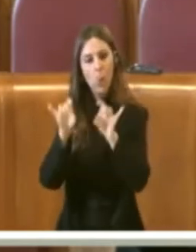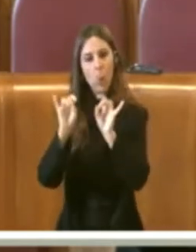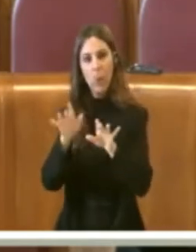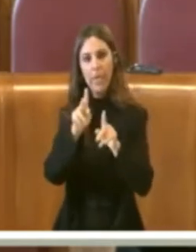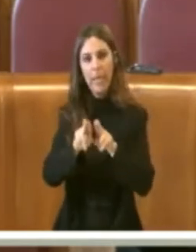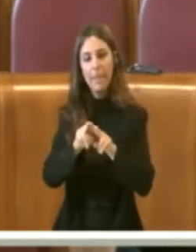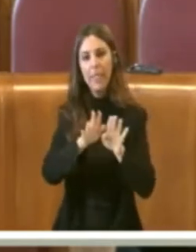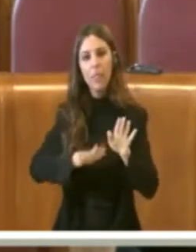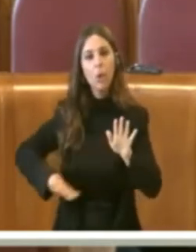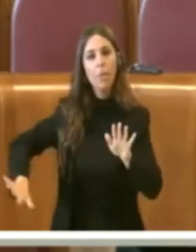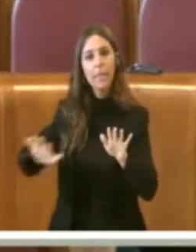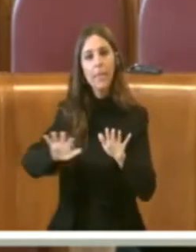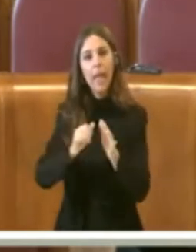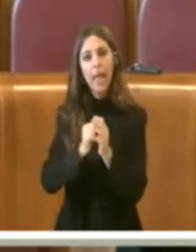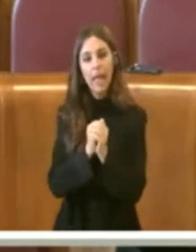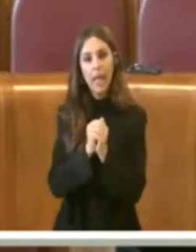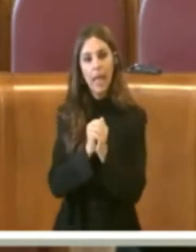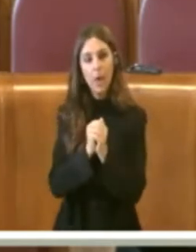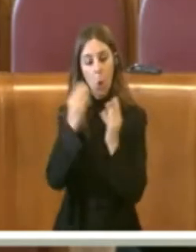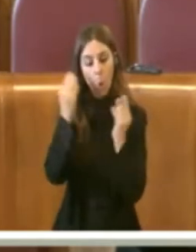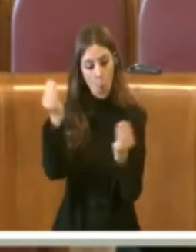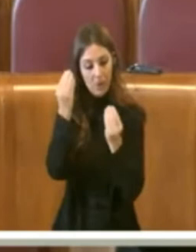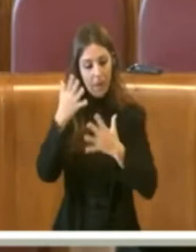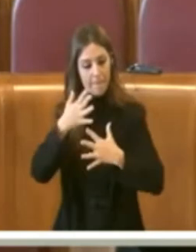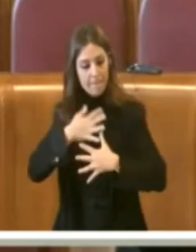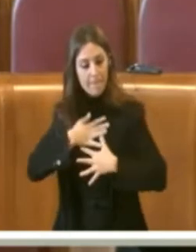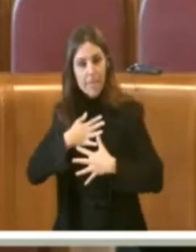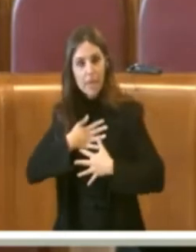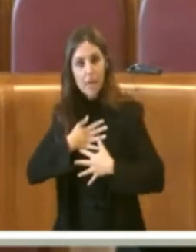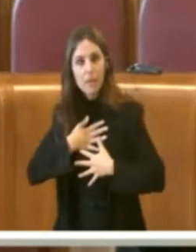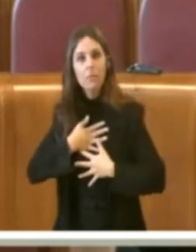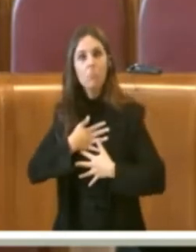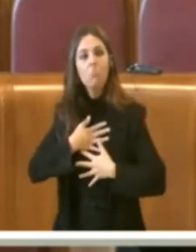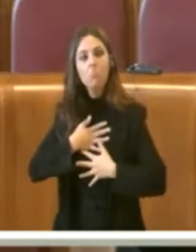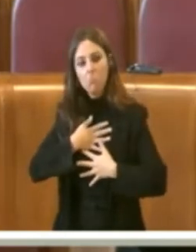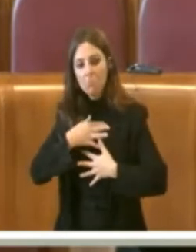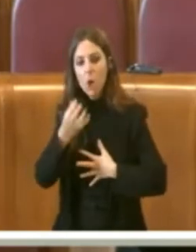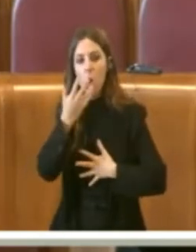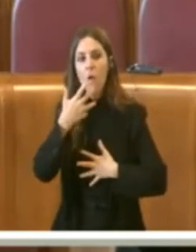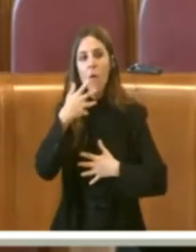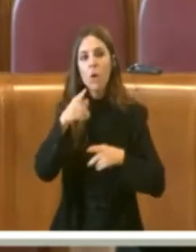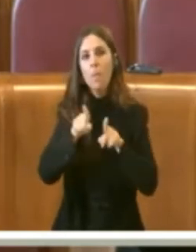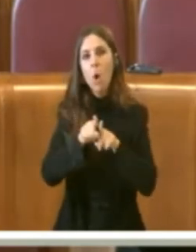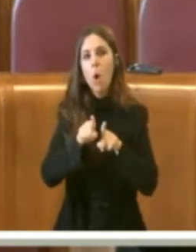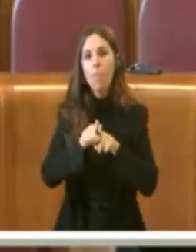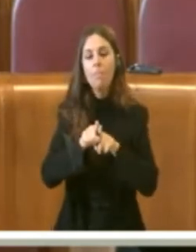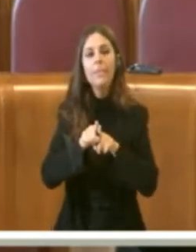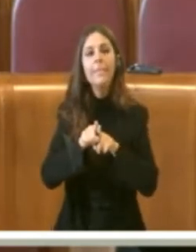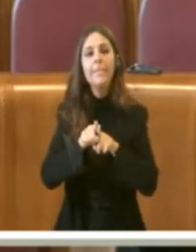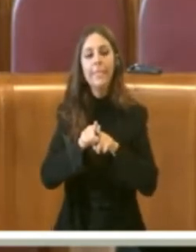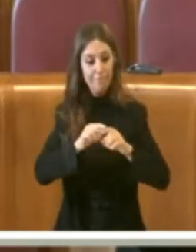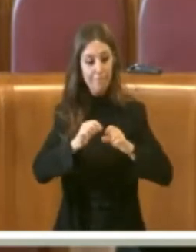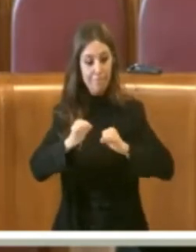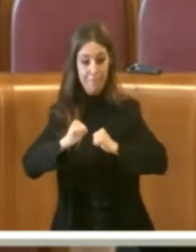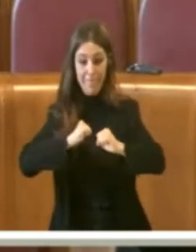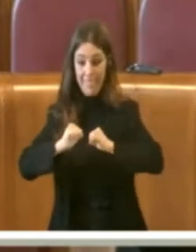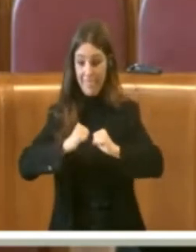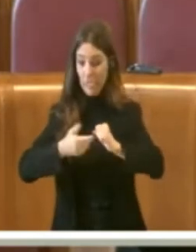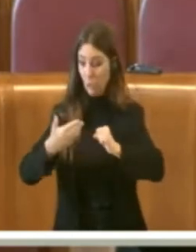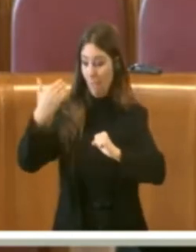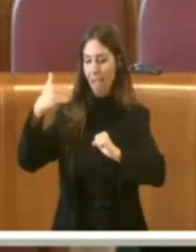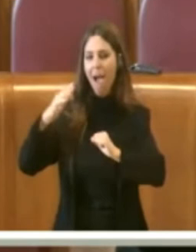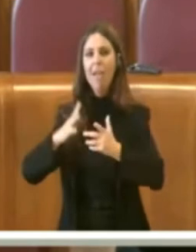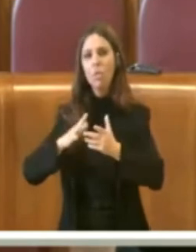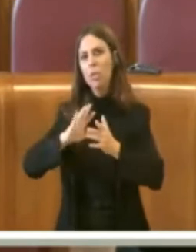secondo me noi dobbiamo battere, se vogliamo fare veramente la differenza con le altre amministrazione, dobbiamo